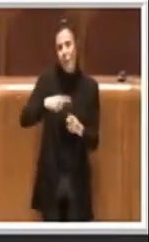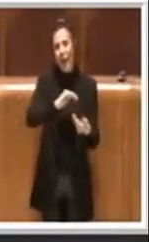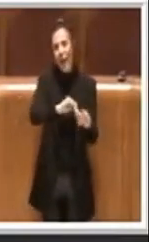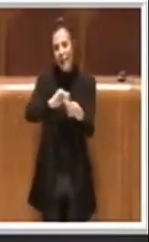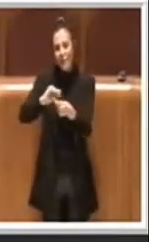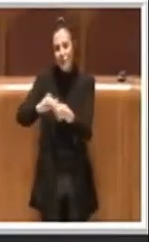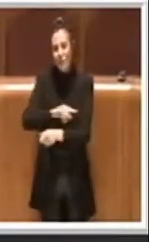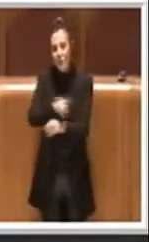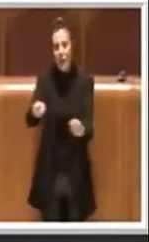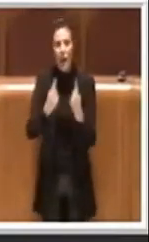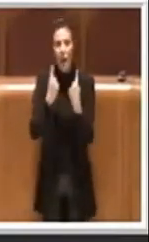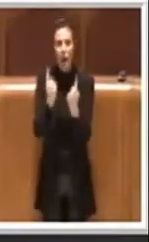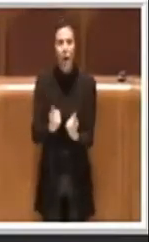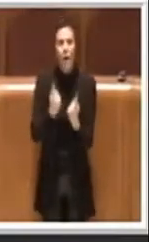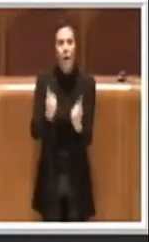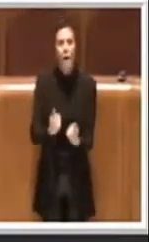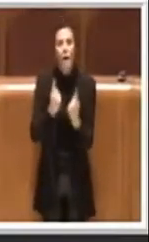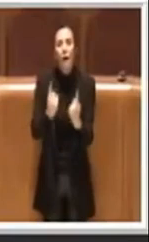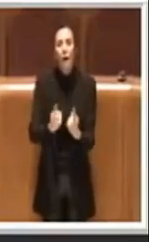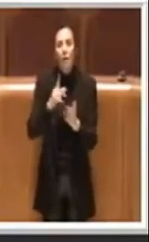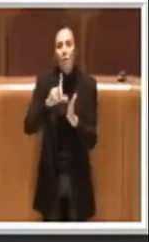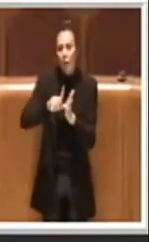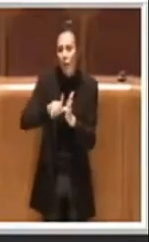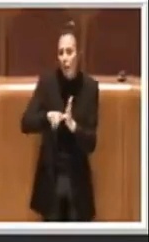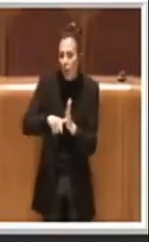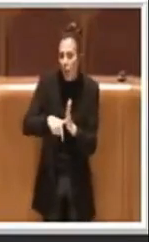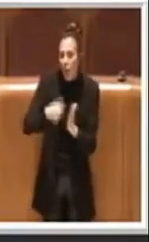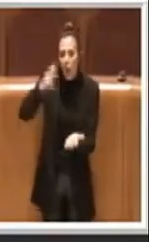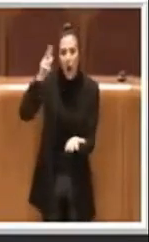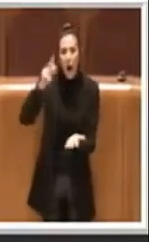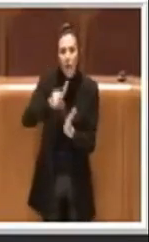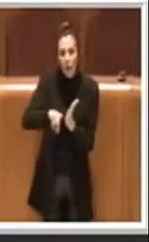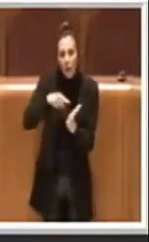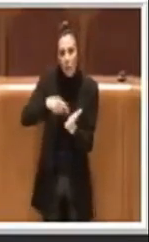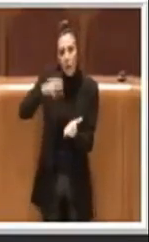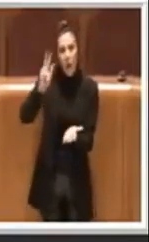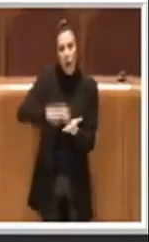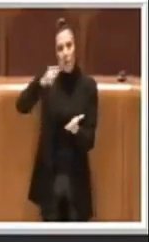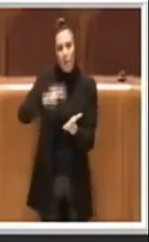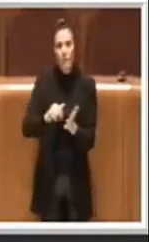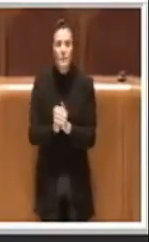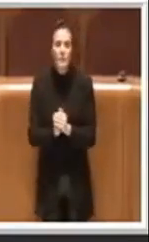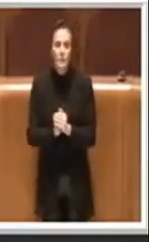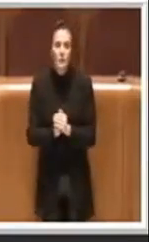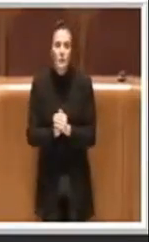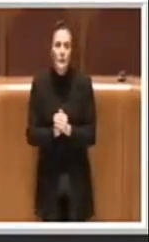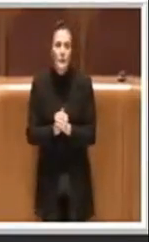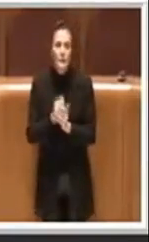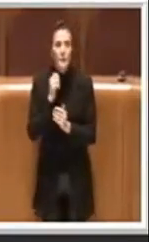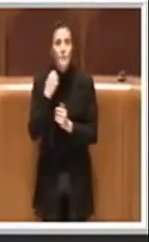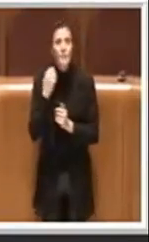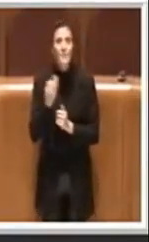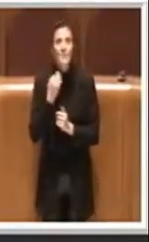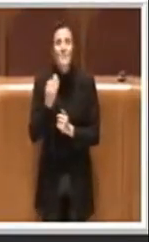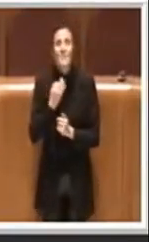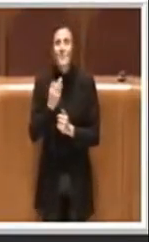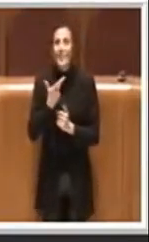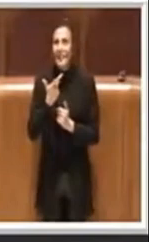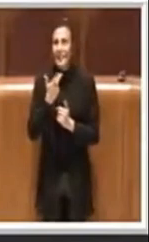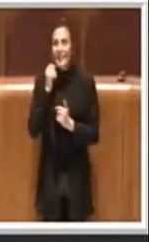che aspettano ovviamente da molto tempo l'approvazione di questa delibera. Non è come diciamo sempre insomma